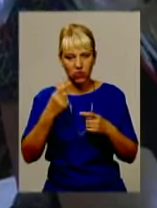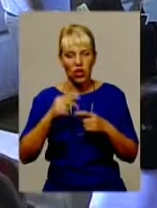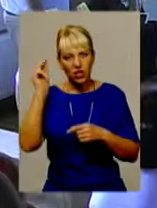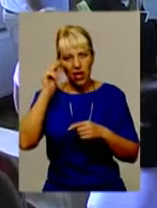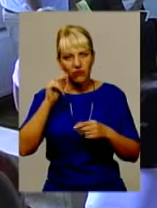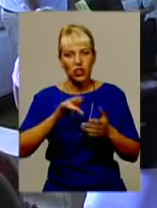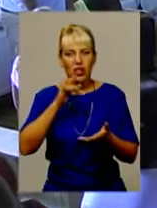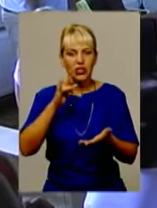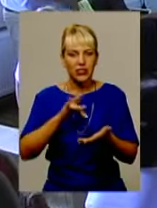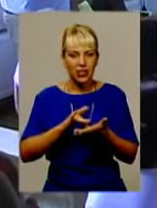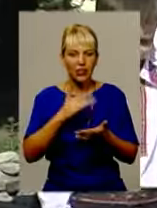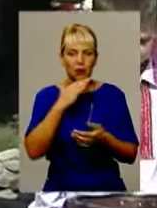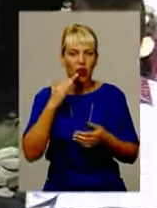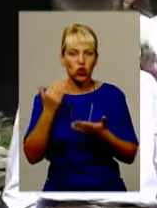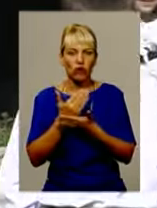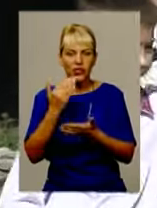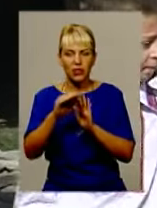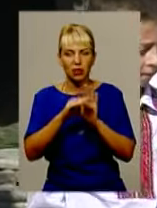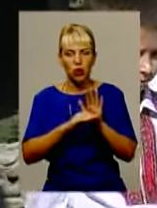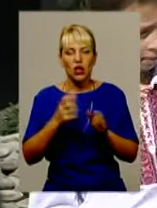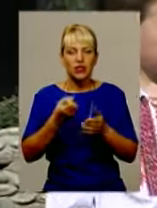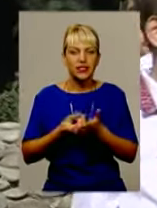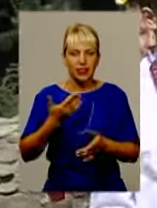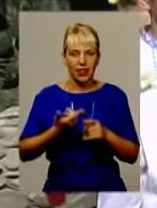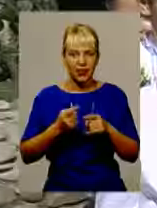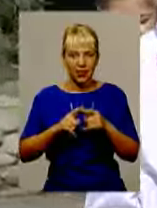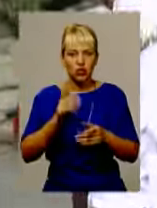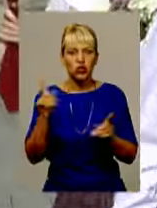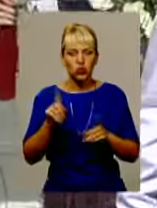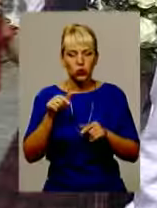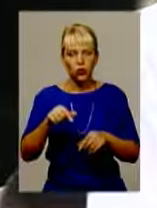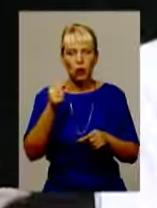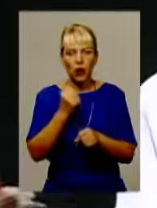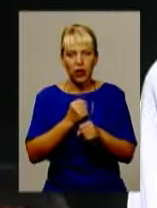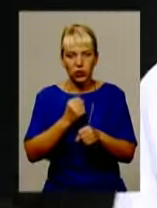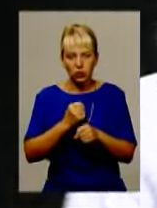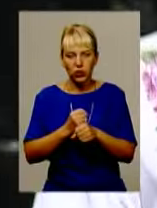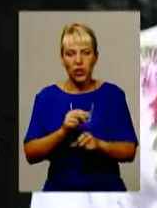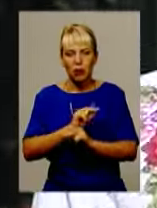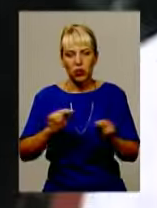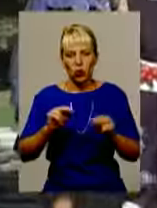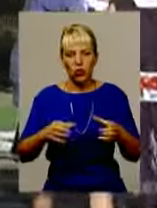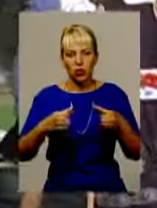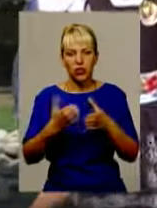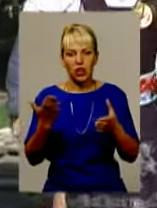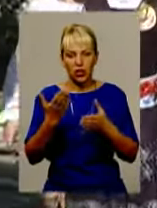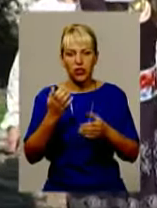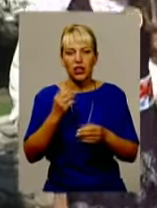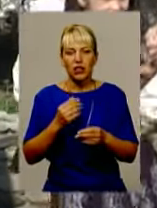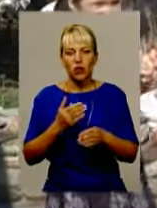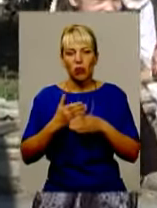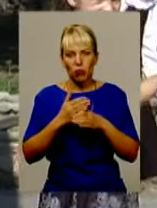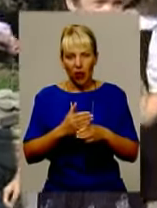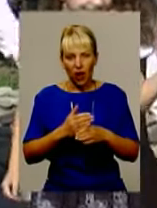освіти на теренах України. Та найбільш цінним є те, що тут працює педагогічний колектив, який готовий з любов'ю служити дітям на засадах